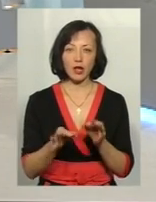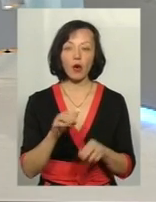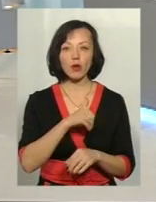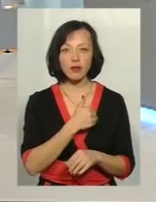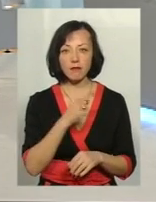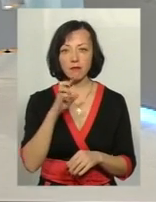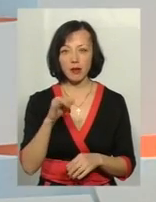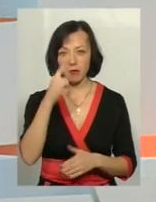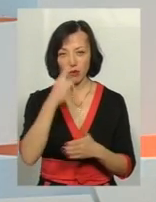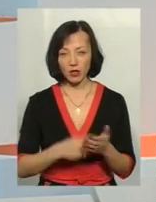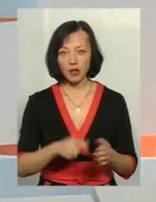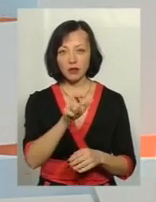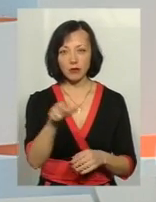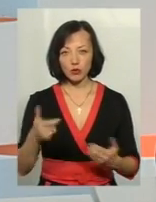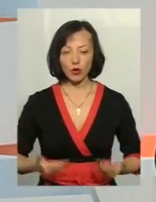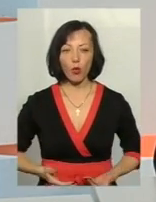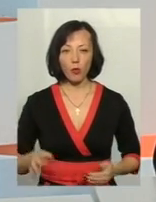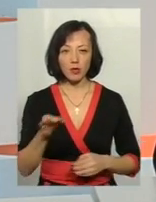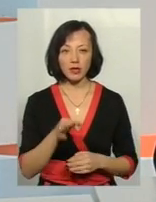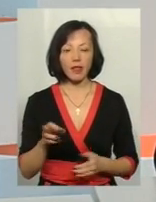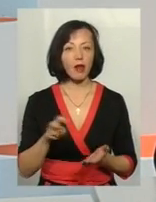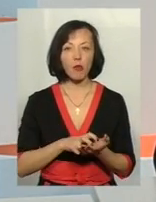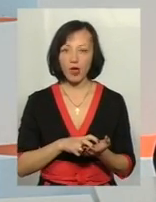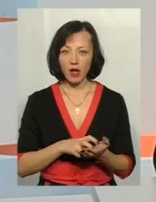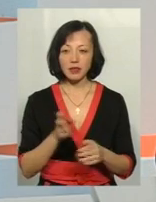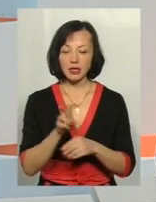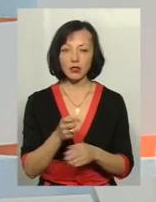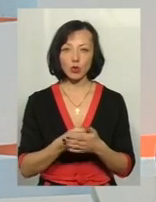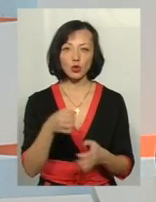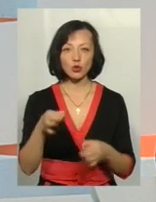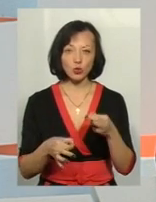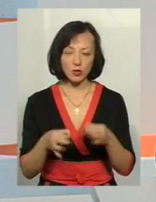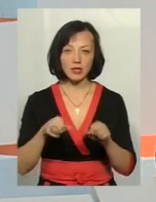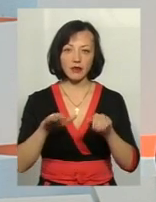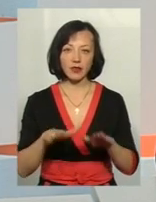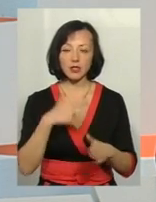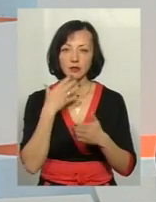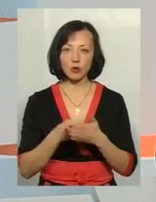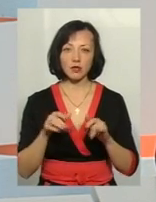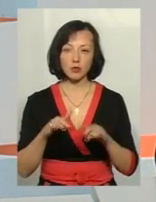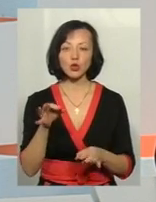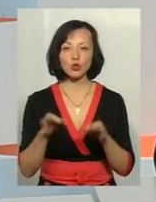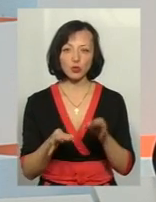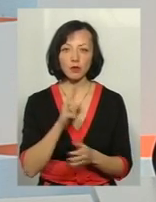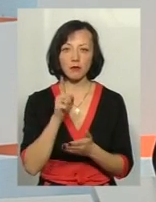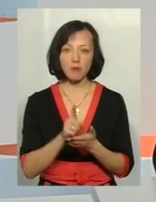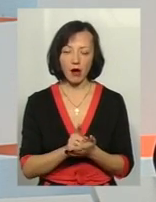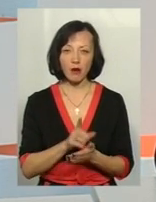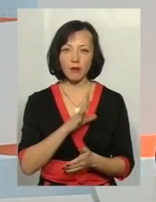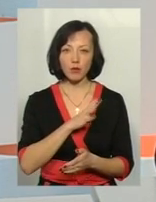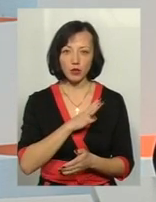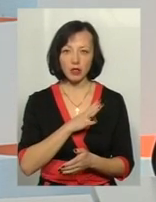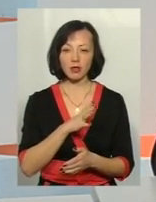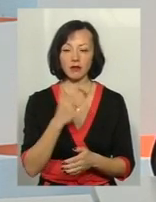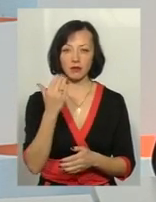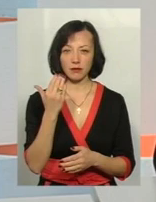хотів переконати мешканців нашої області не боятися йти до суду за вирішенням своїх справ. Суд має стати тим арбітром,